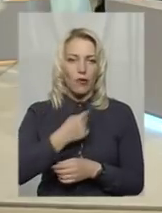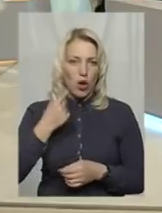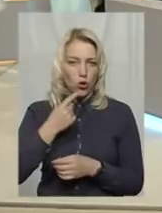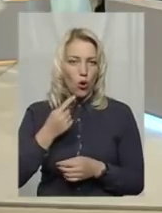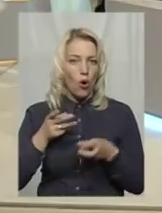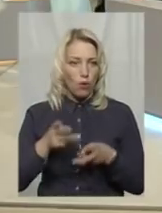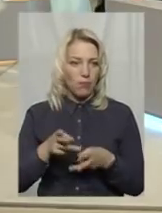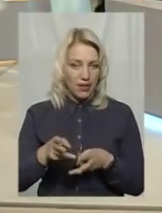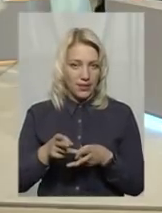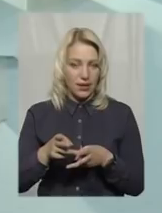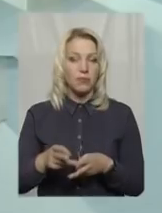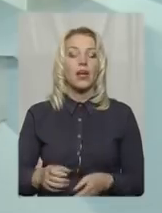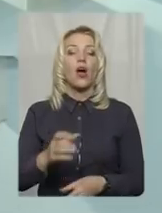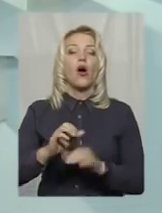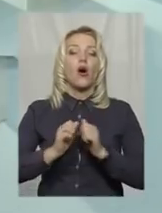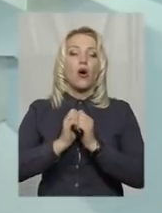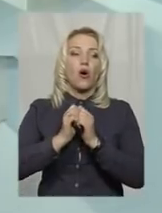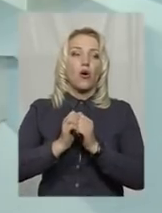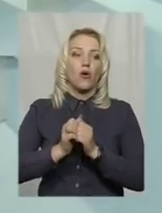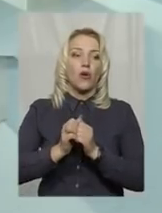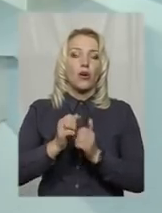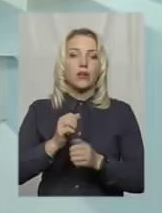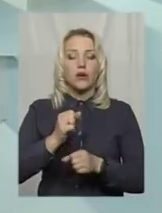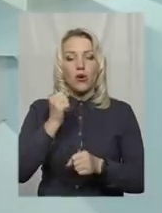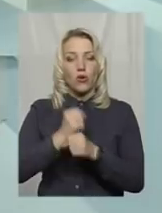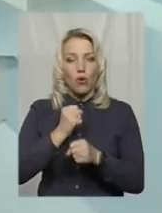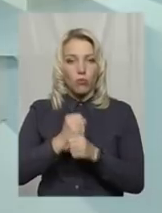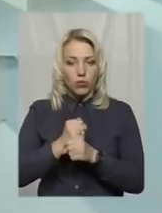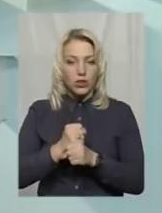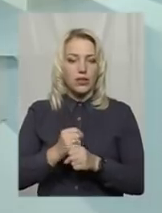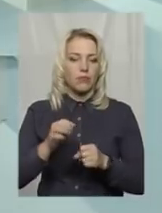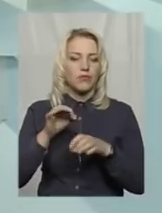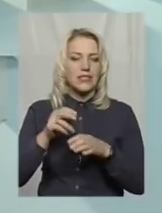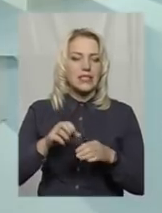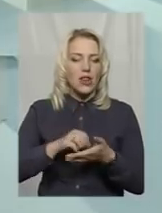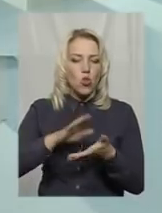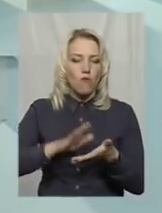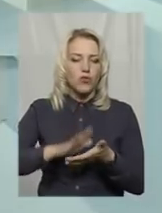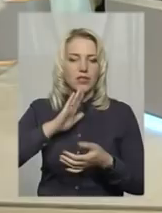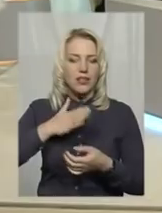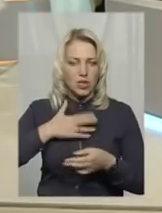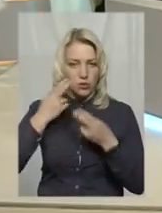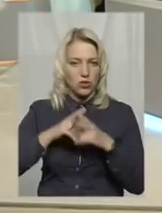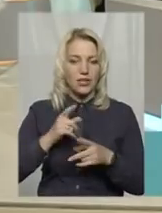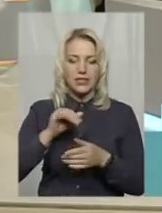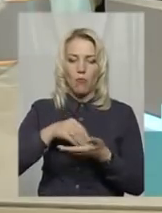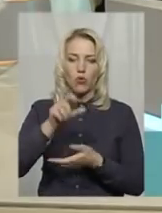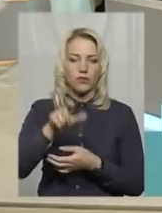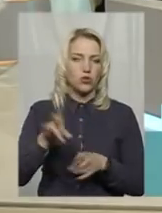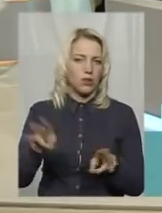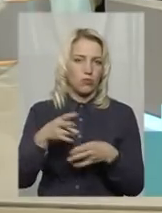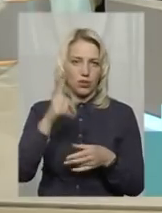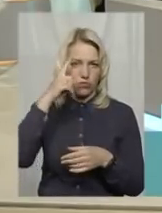Об'єми робіт встановлюються нашими виробничими інструкціями, і споживачу не обов'язково знати, чи